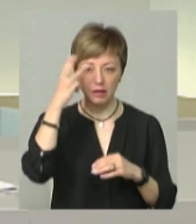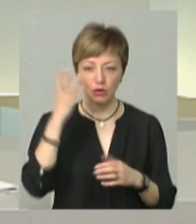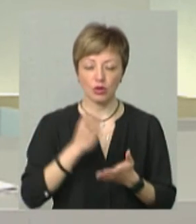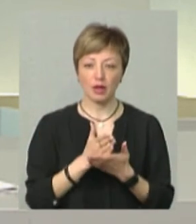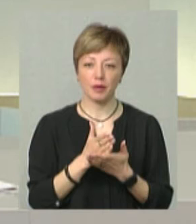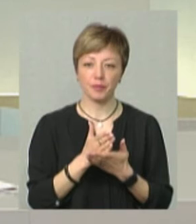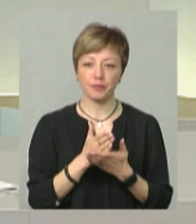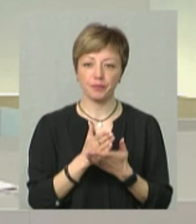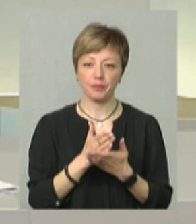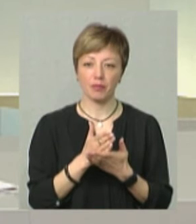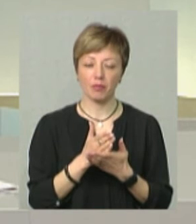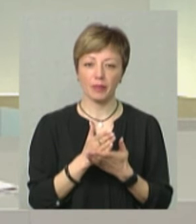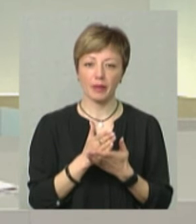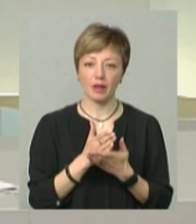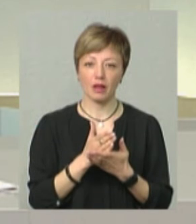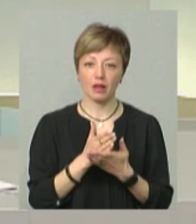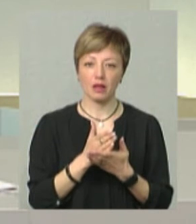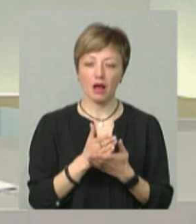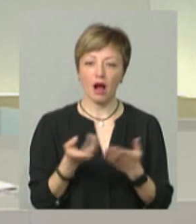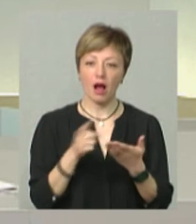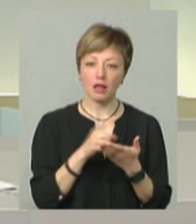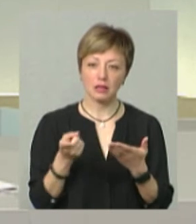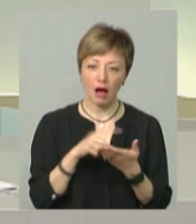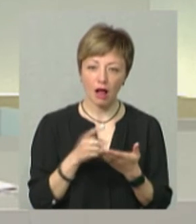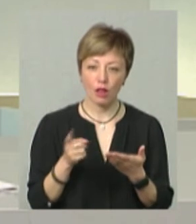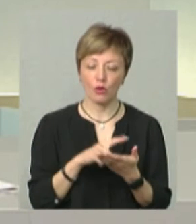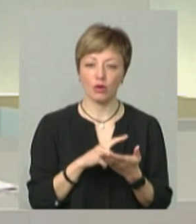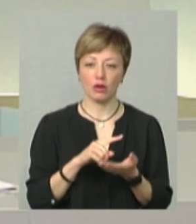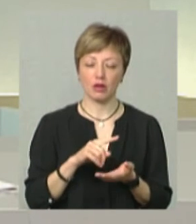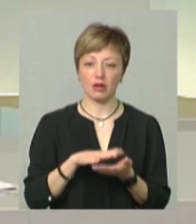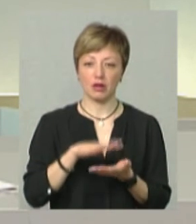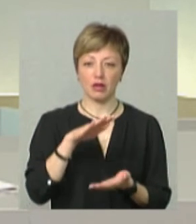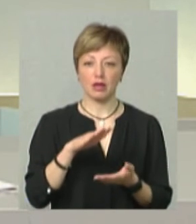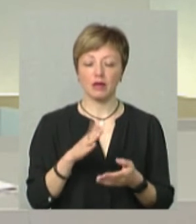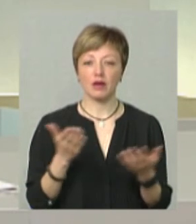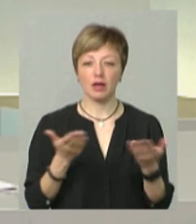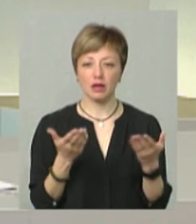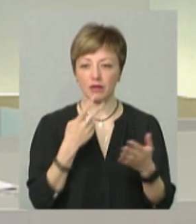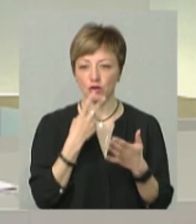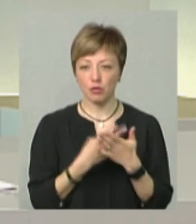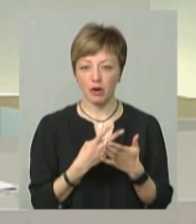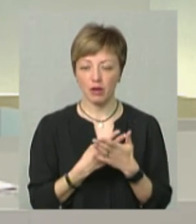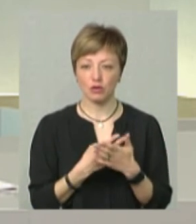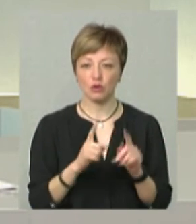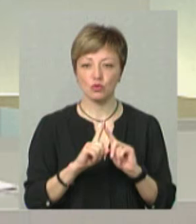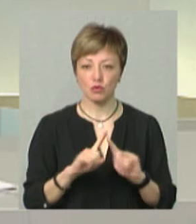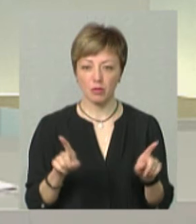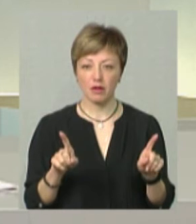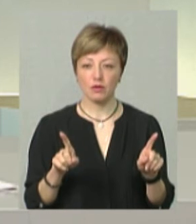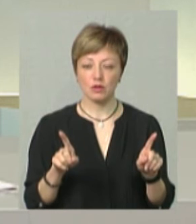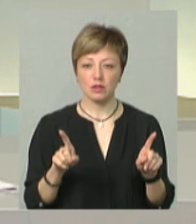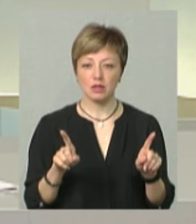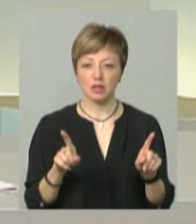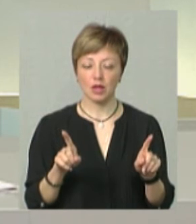каталоги, в яких відображені особливості і